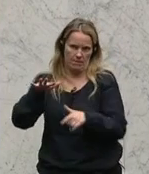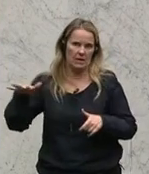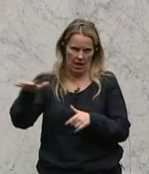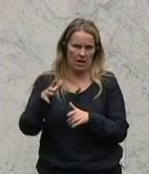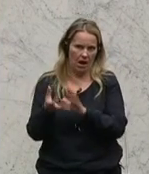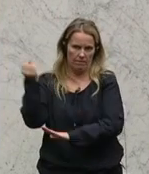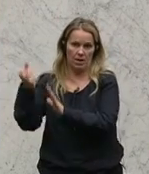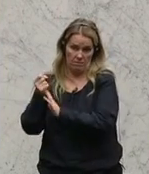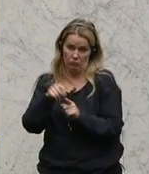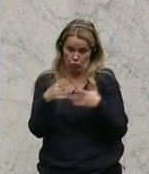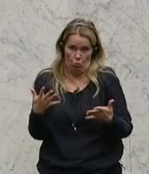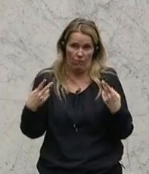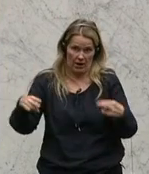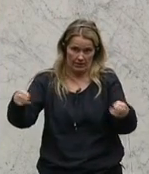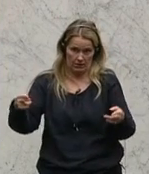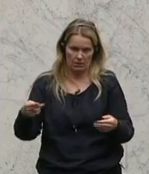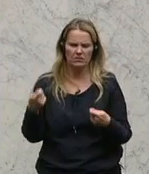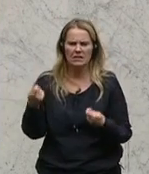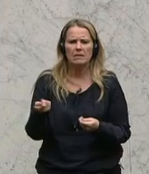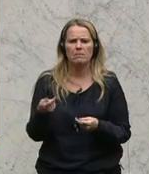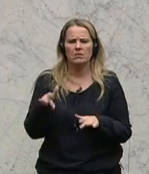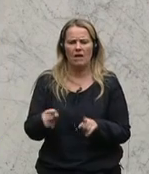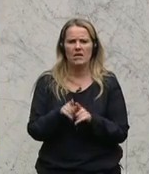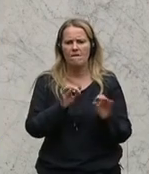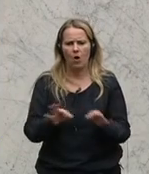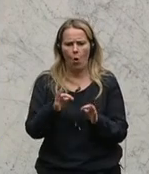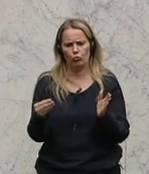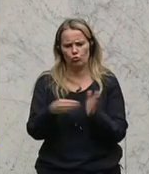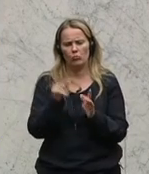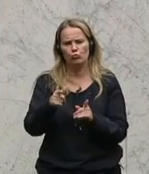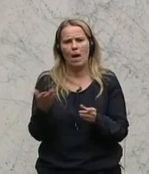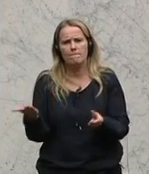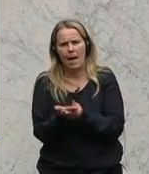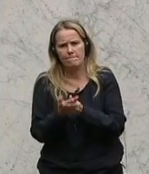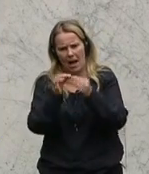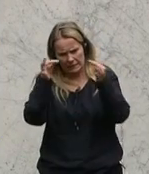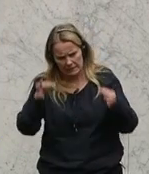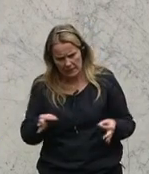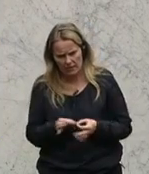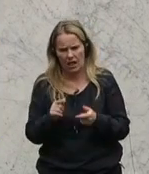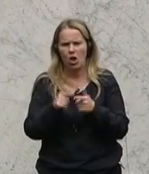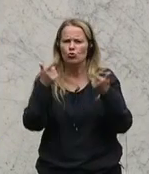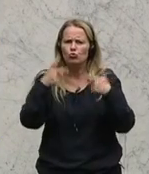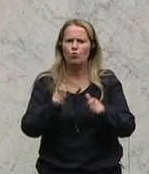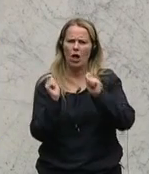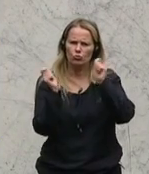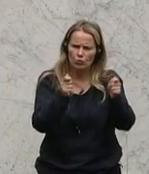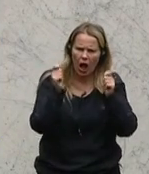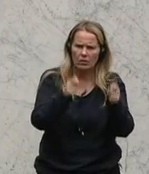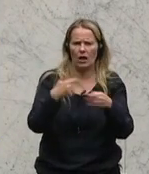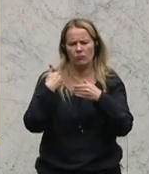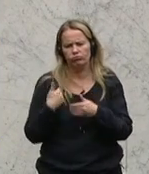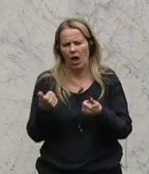schaffen, wenn Sie so weitermachen. Es gibt Beipackzettelverordnungen, aufwendige Datensammlungen, Zulassungsanträge und, und, und.